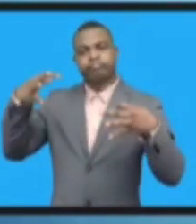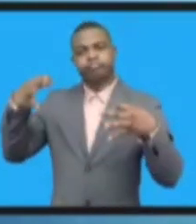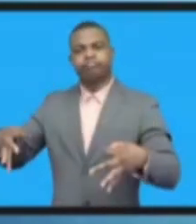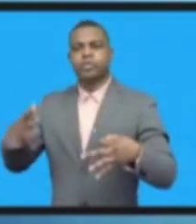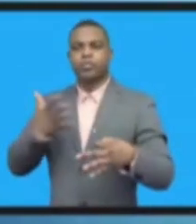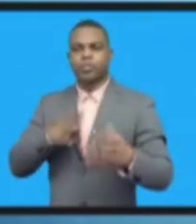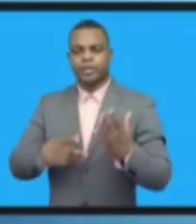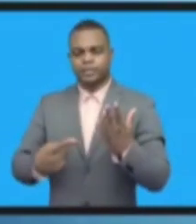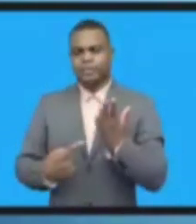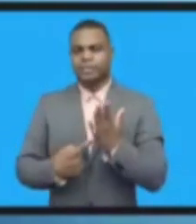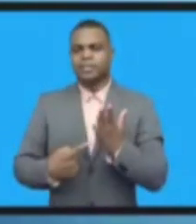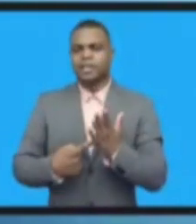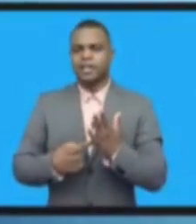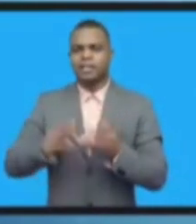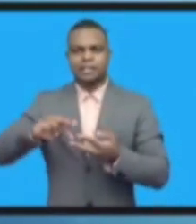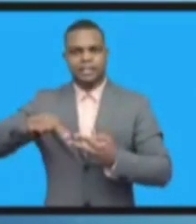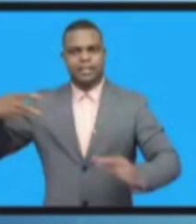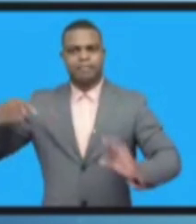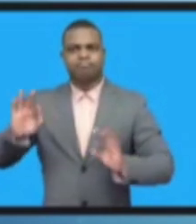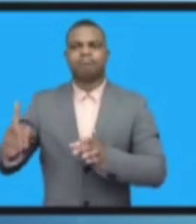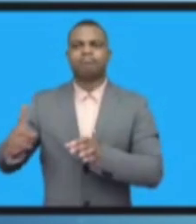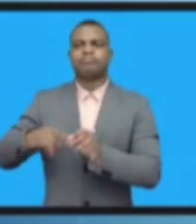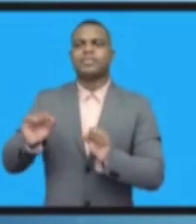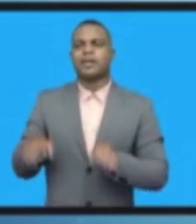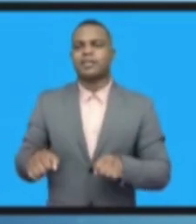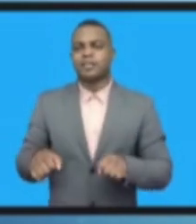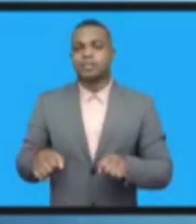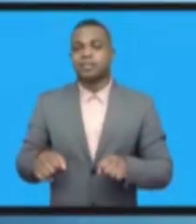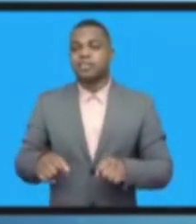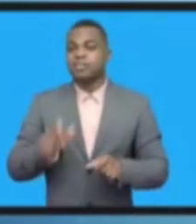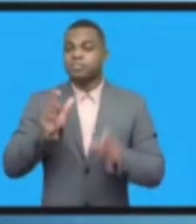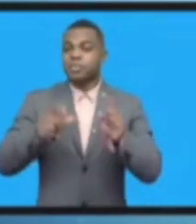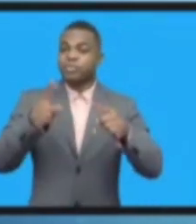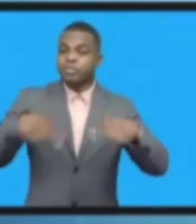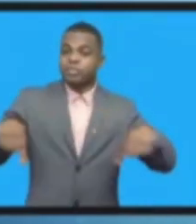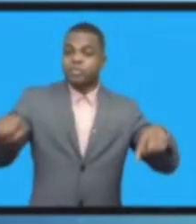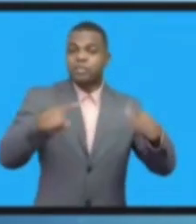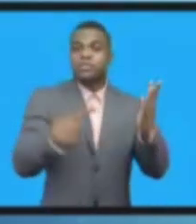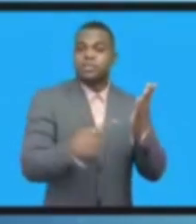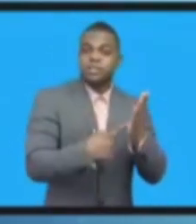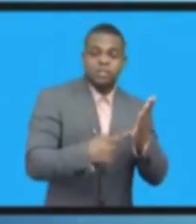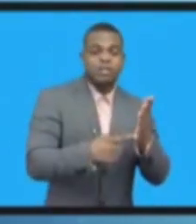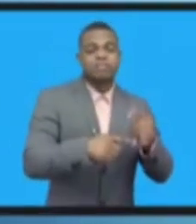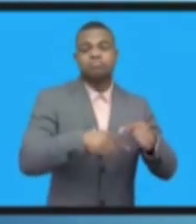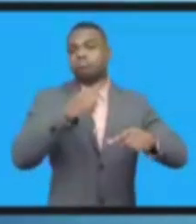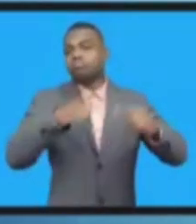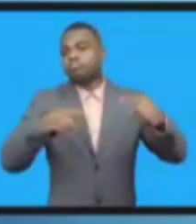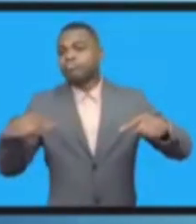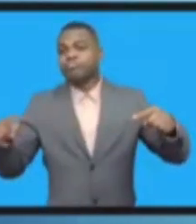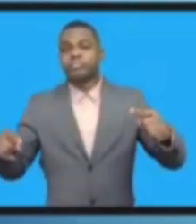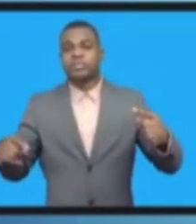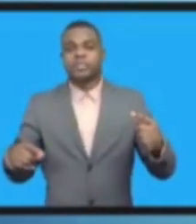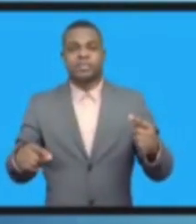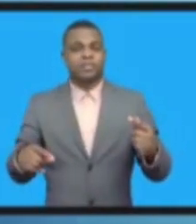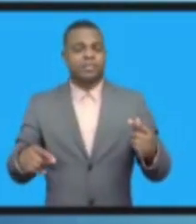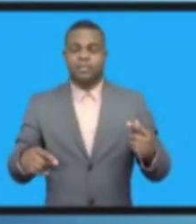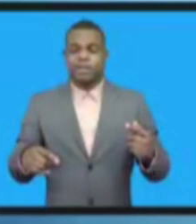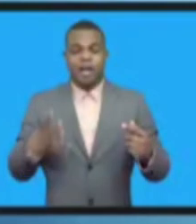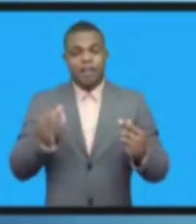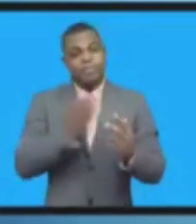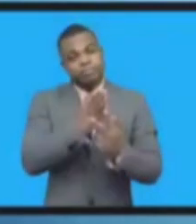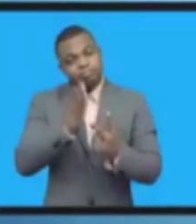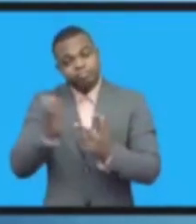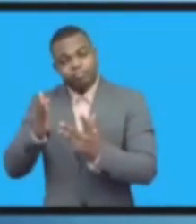использовать вот этот технический ДНК. И как только вот все договорились использовать один и тот же технический протокол, и по мере того, как это